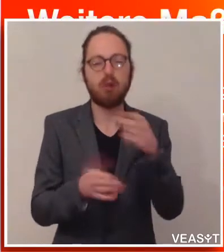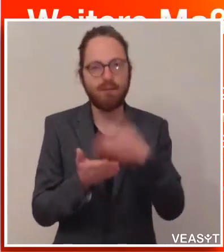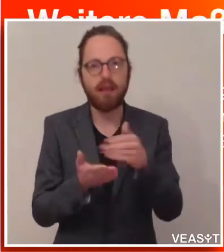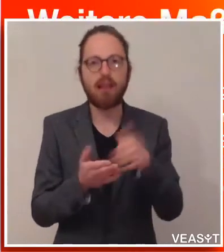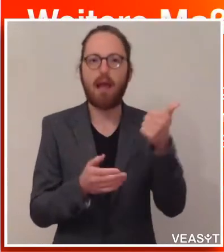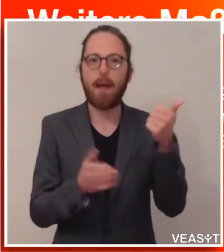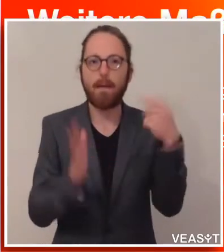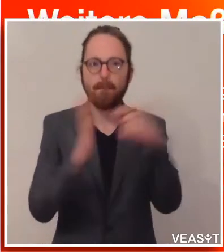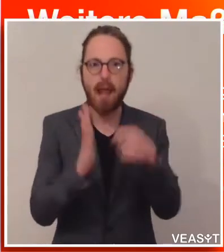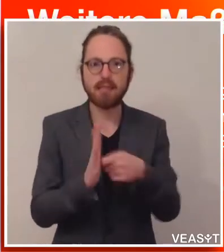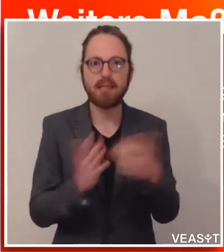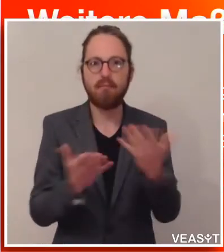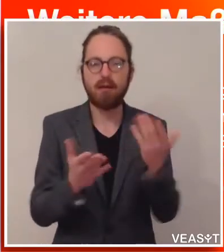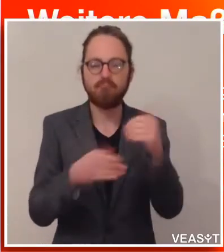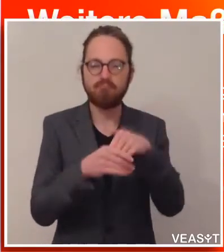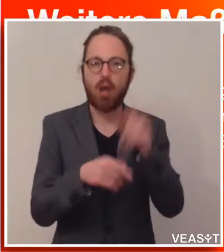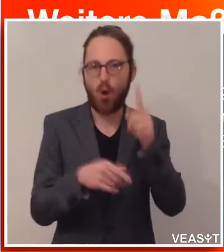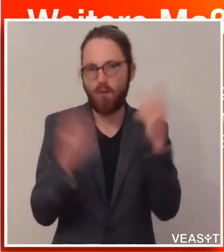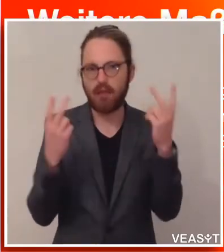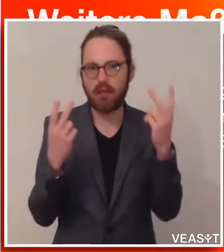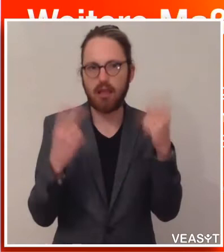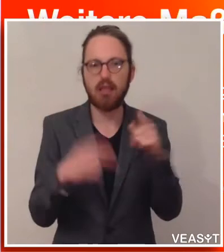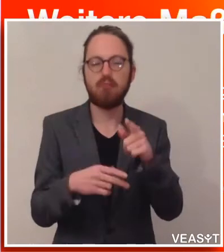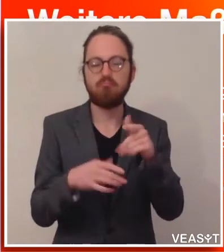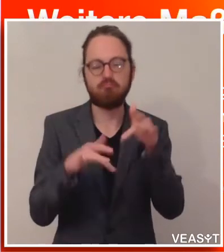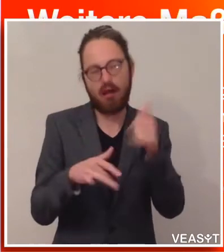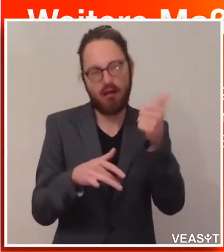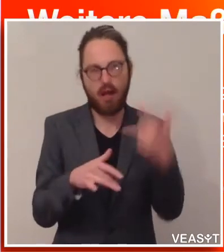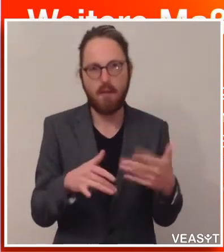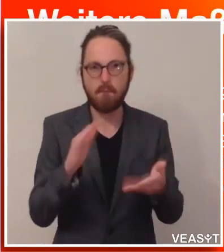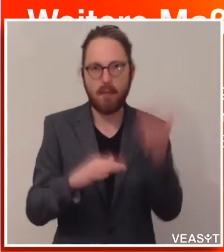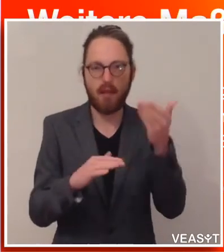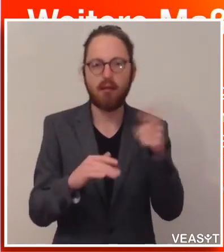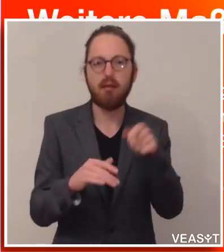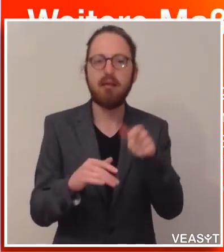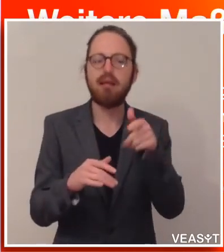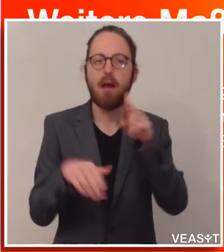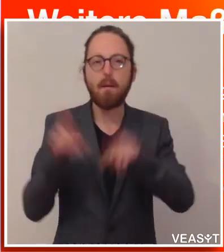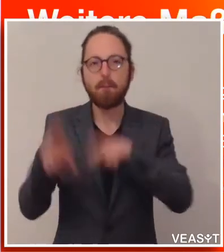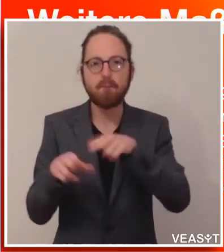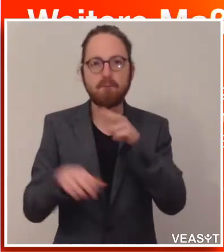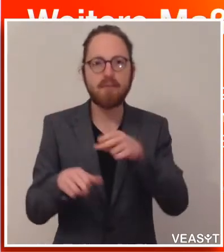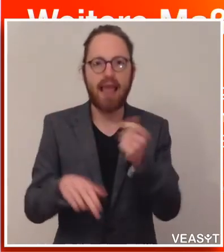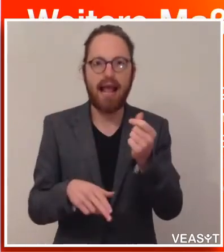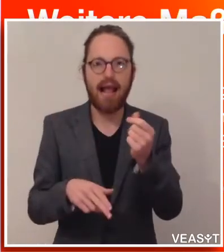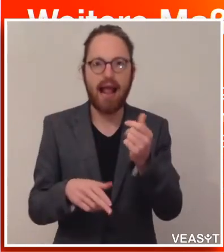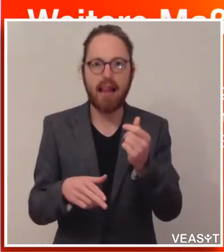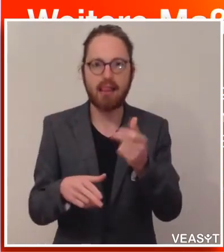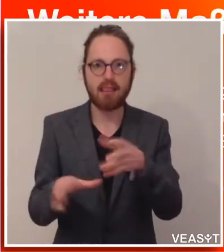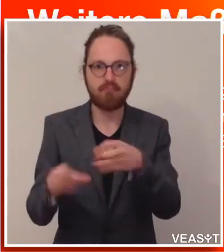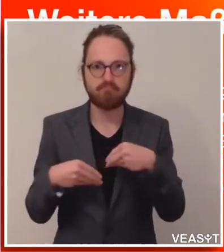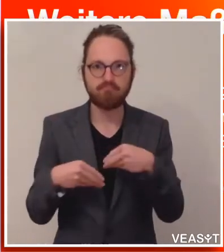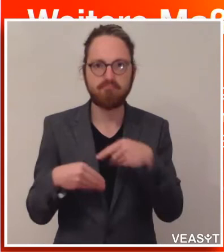weitere wichtige Maßnahmen, es sind mehrere, betrifft einmal die Pflegegeldempfänger. Es gibt eine große Anzahl an